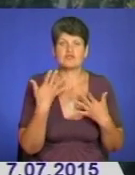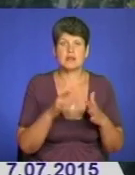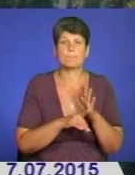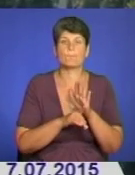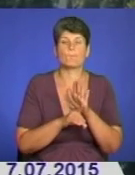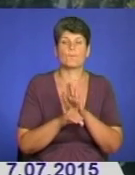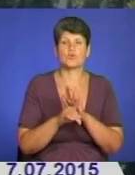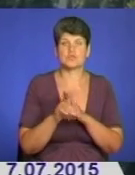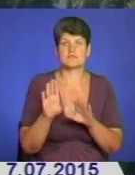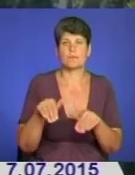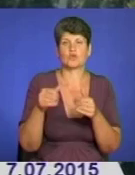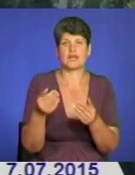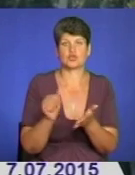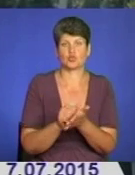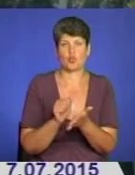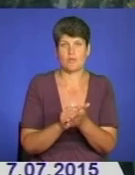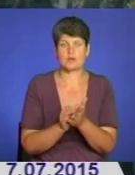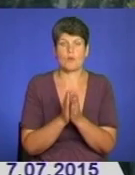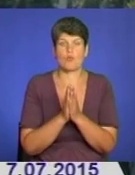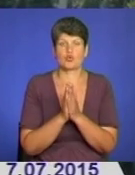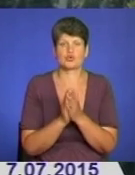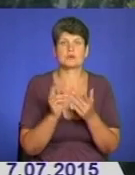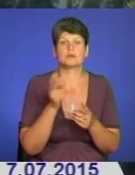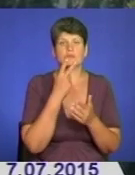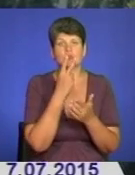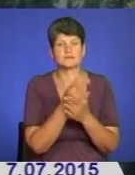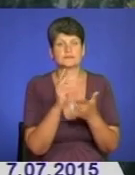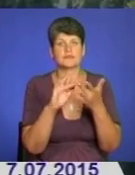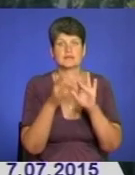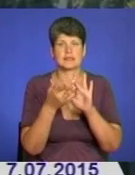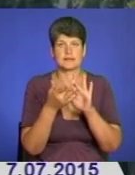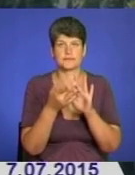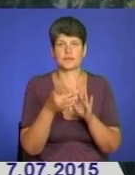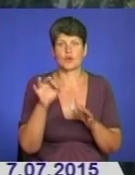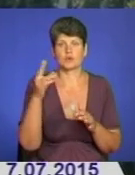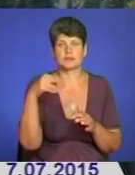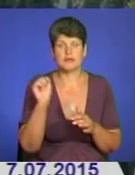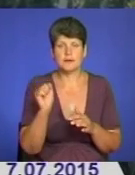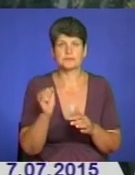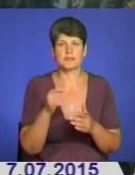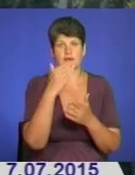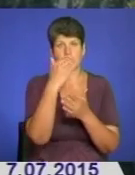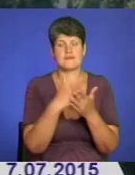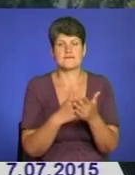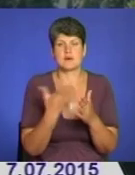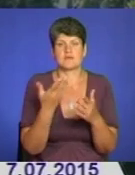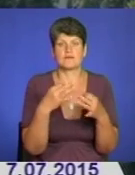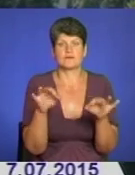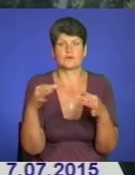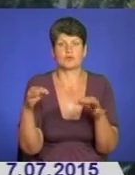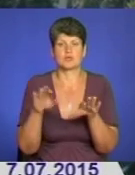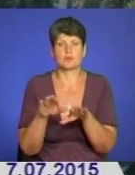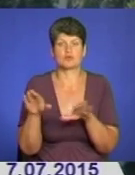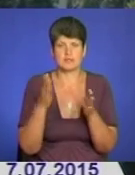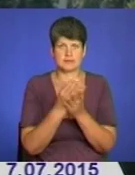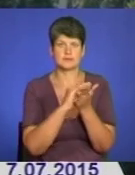старт подачі документів. Тому прошу зайти на сайт обласної державної адміністрації в розділ вакансії. Весь перелік вакантних посад там є